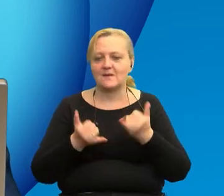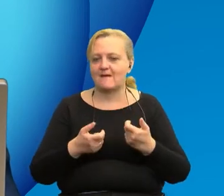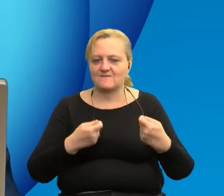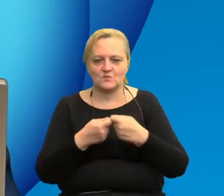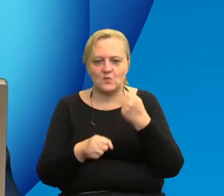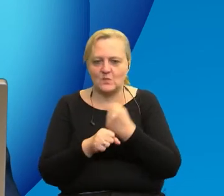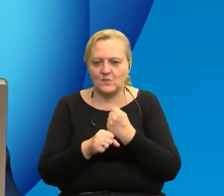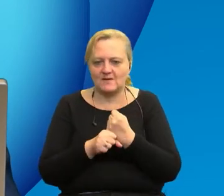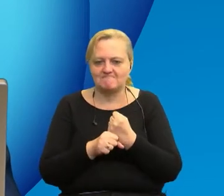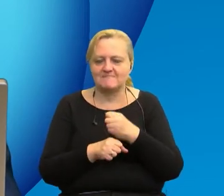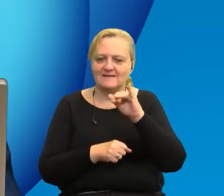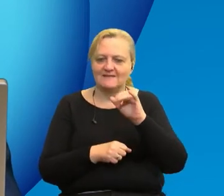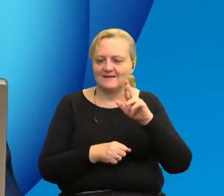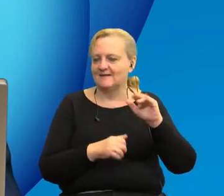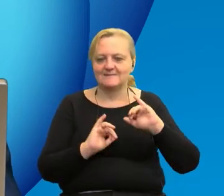współpracę w projektach Hinterek?